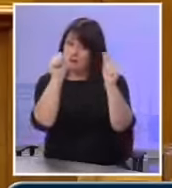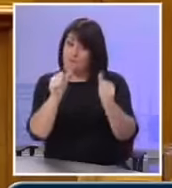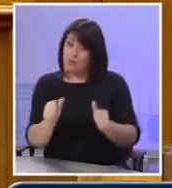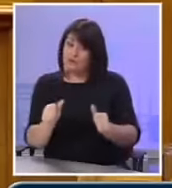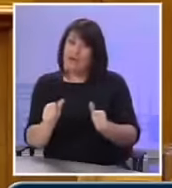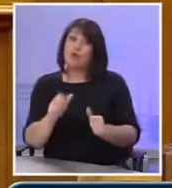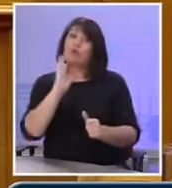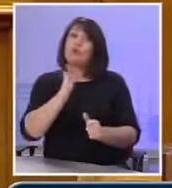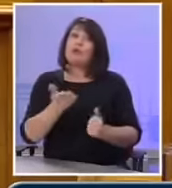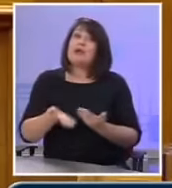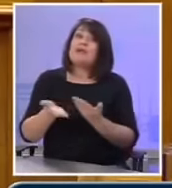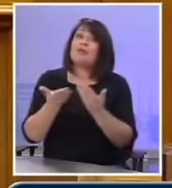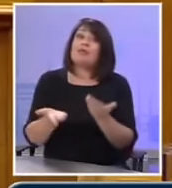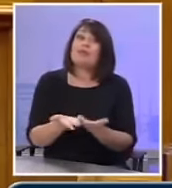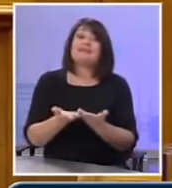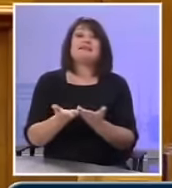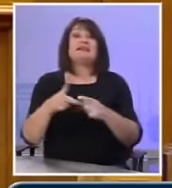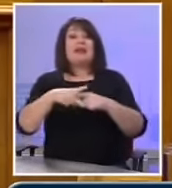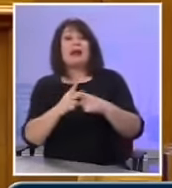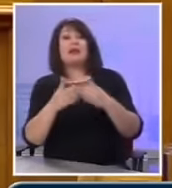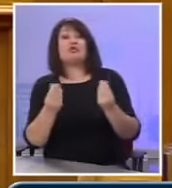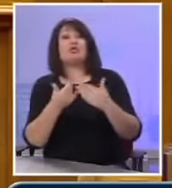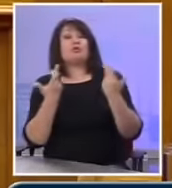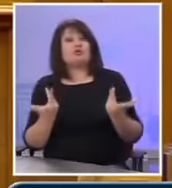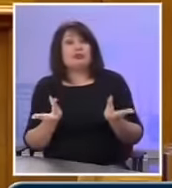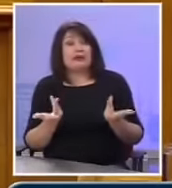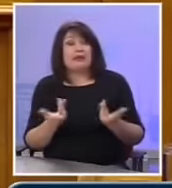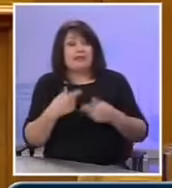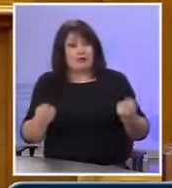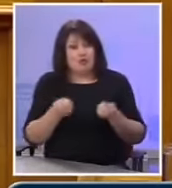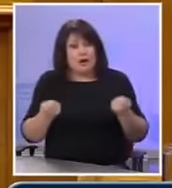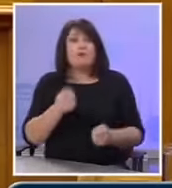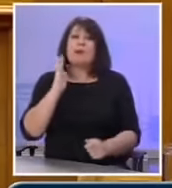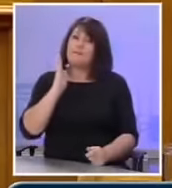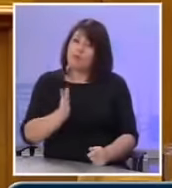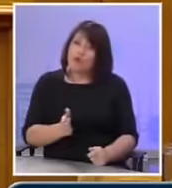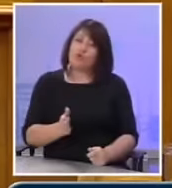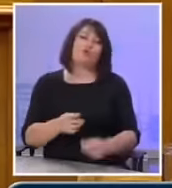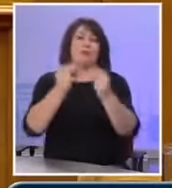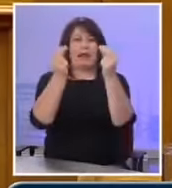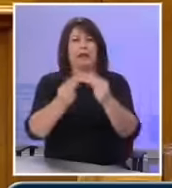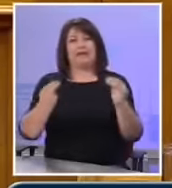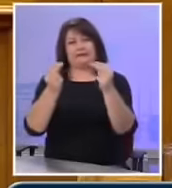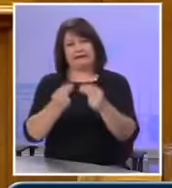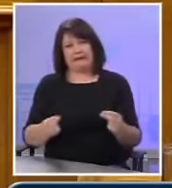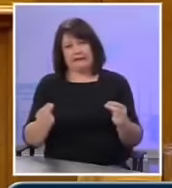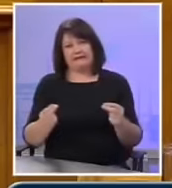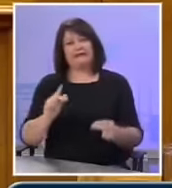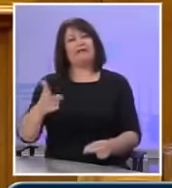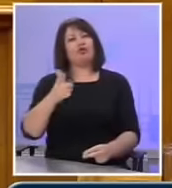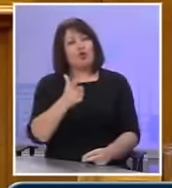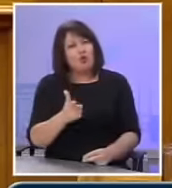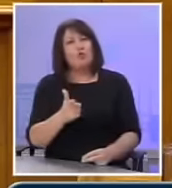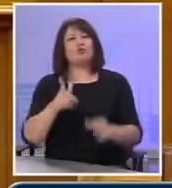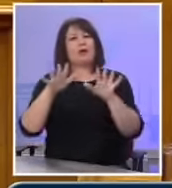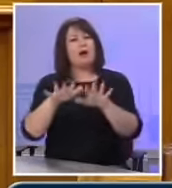υπηρετήσει, με ποια εργαλεία. Και κάνοντας αυτό θα μπορέσουμε να δώσουμε τις λύσεις και για τους στοχούς και